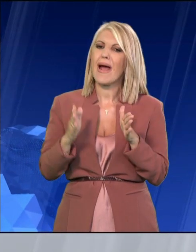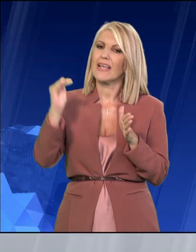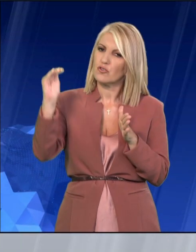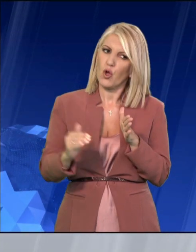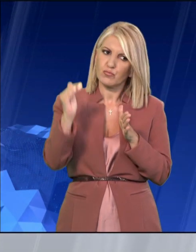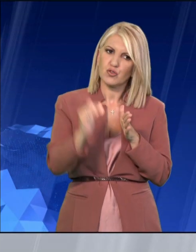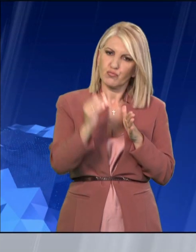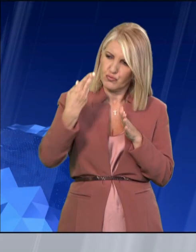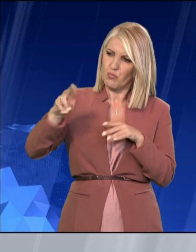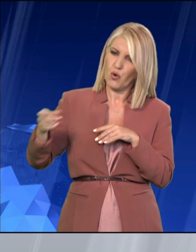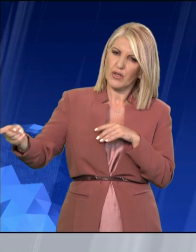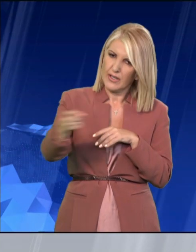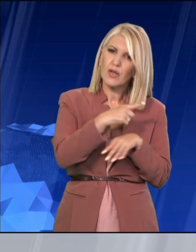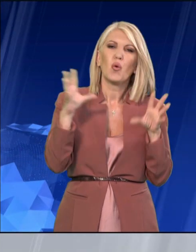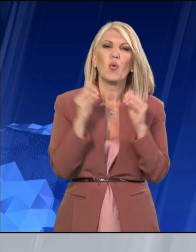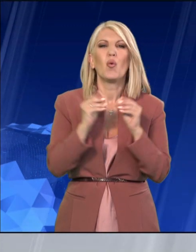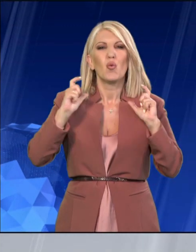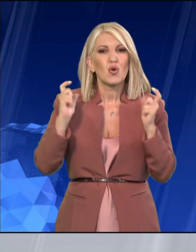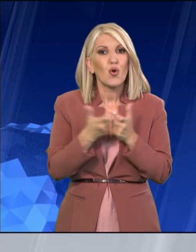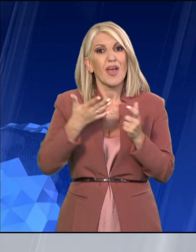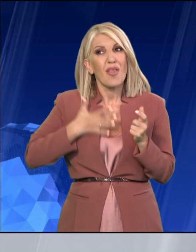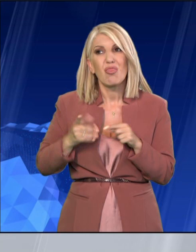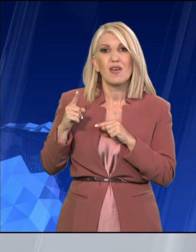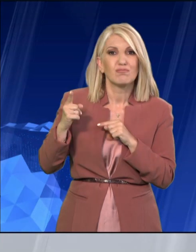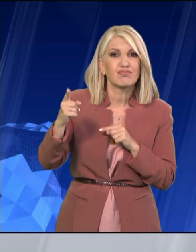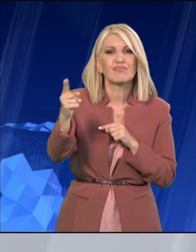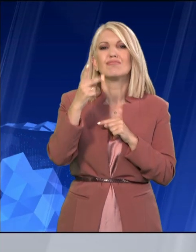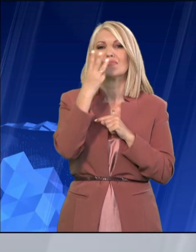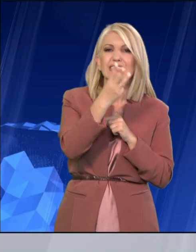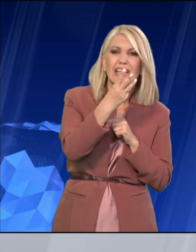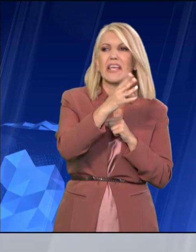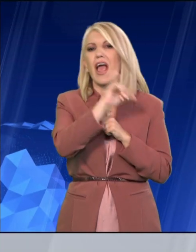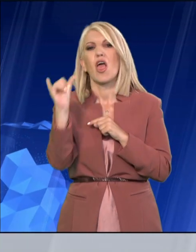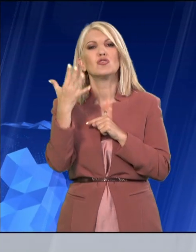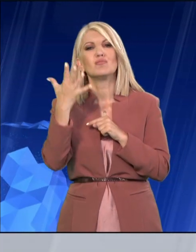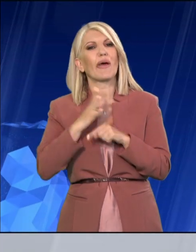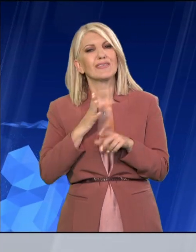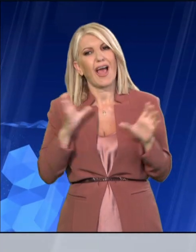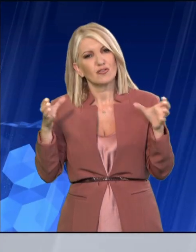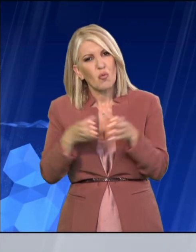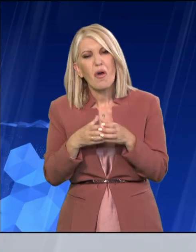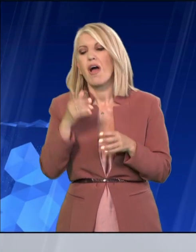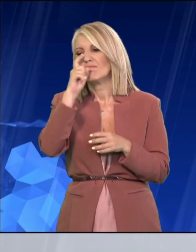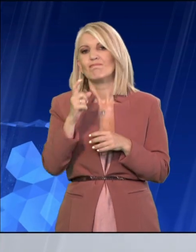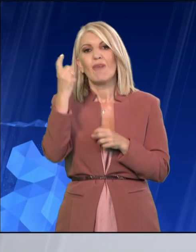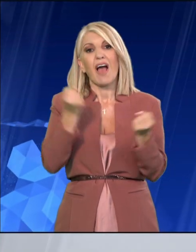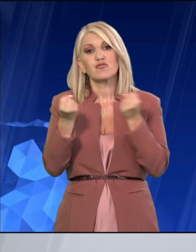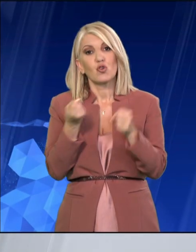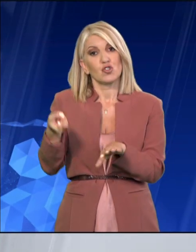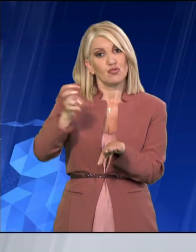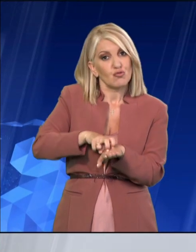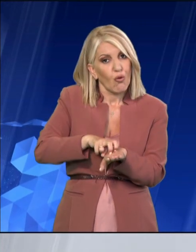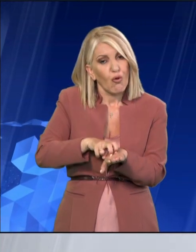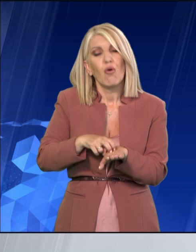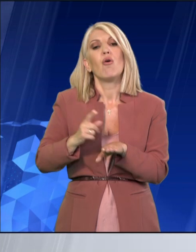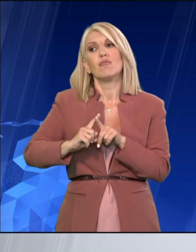ελληνική οικογένεια, σε αυτούς που θέλουν να ταξιδέψουν, οι τρεις, τέσσερις, πέντε άνθρωποι μαζί, με το αυτοκίνητό τους προς ένα προορισμό και